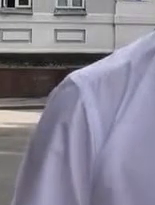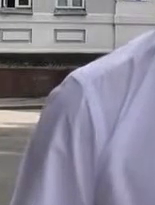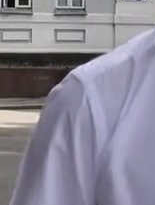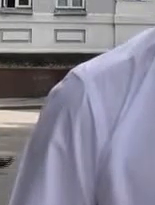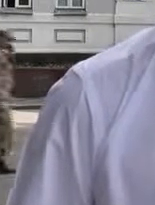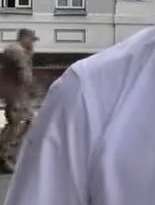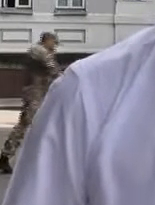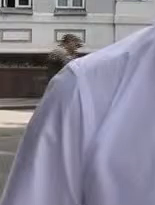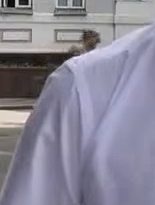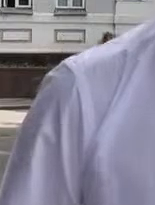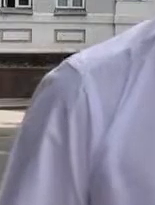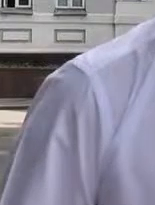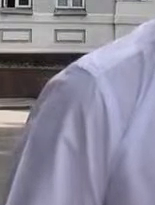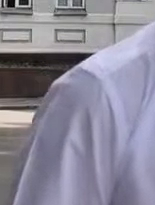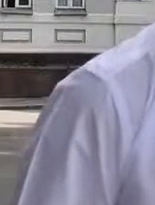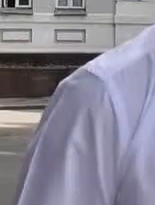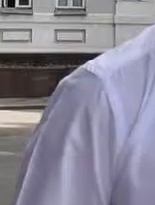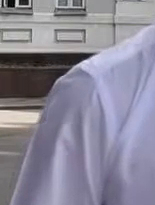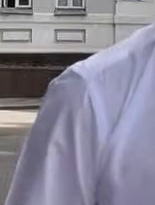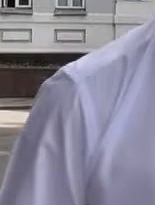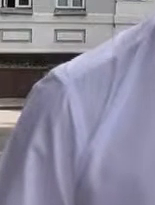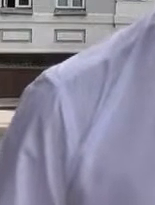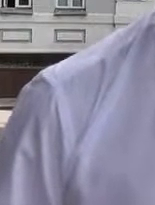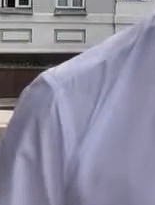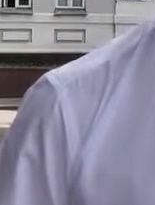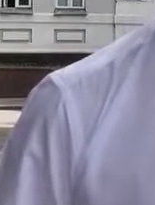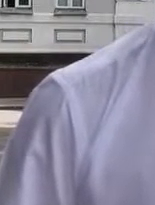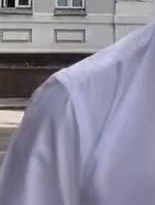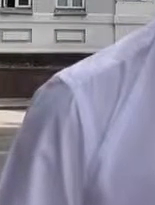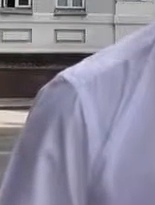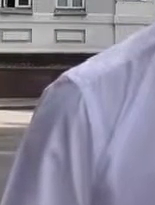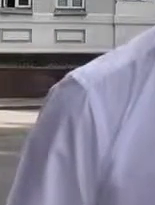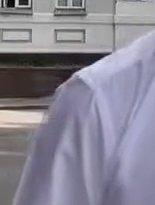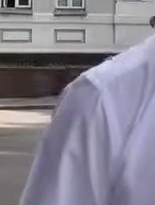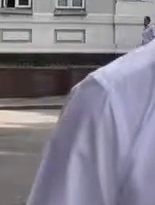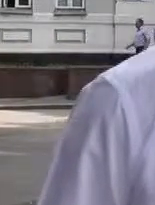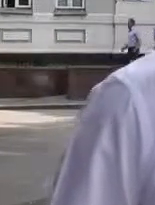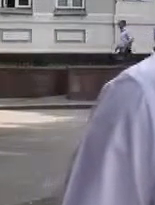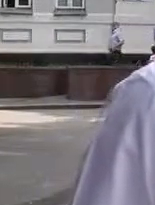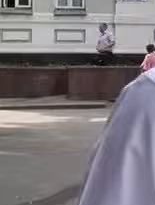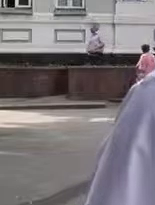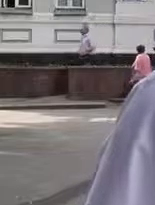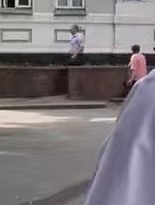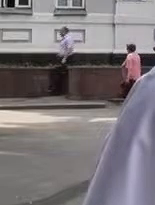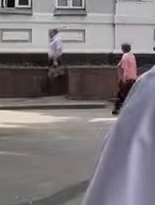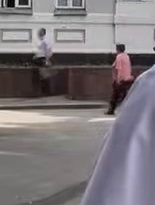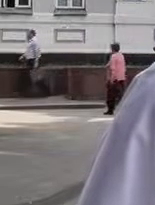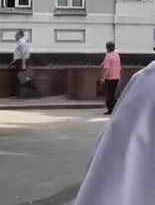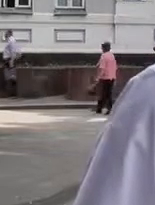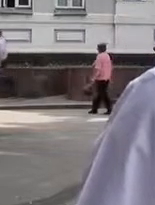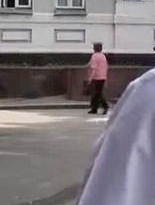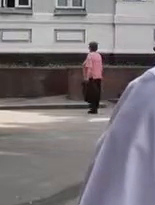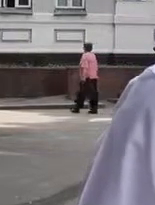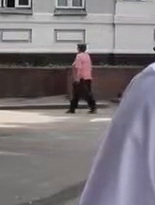того варто, тому що, знову ж таки, кінцевий результат – це суттєве зменшення споживання природного газу, і це стабільність